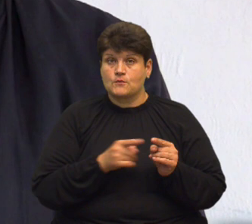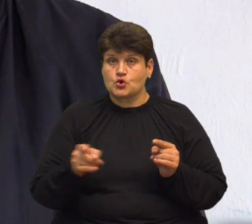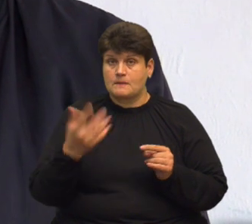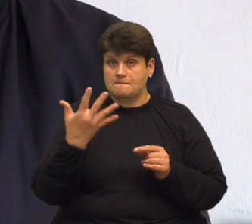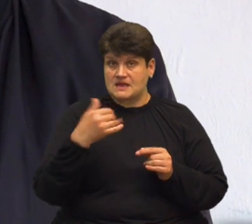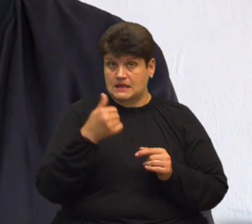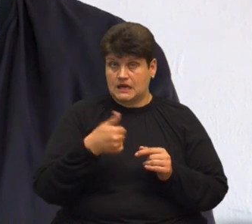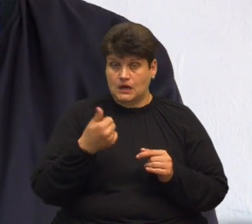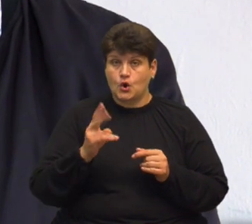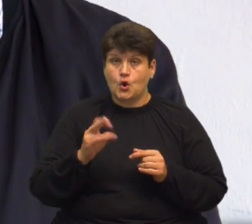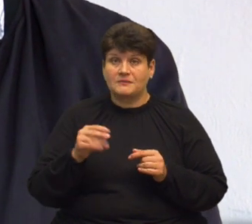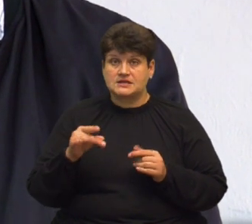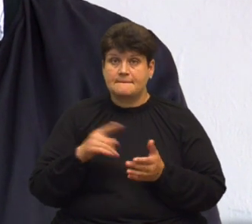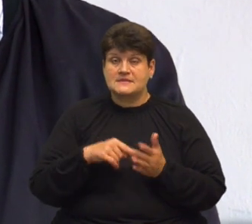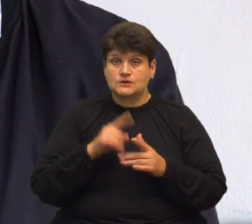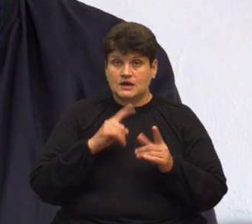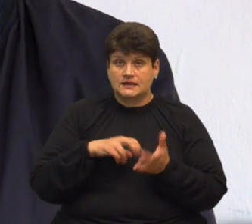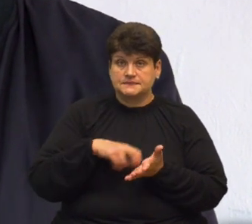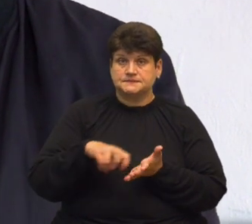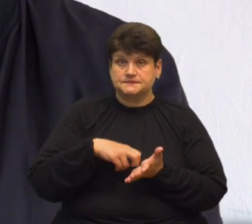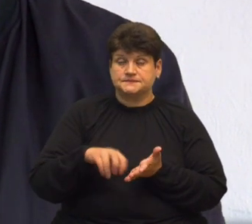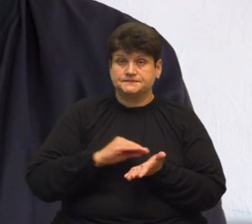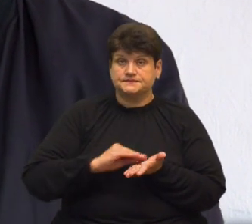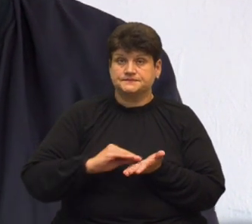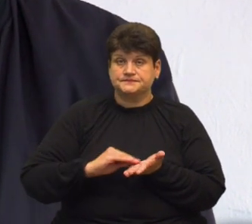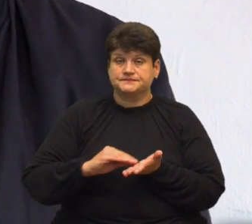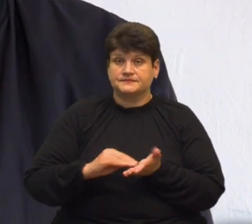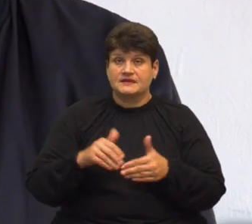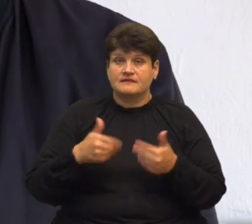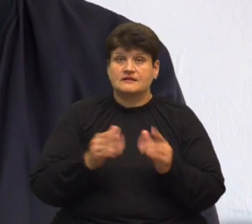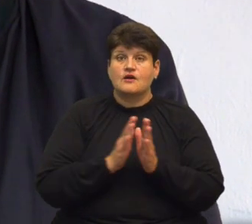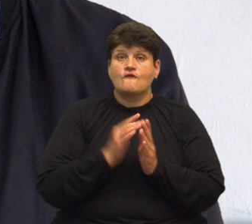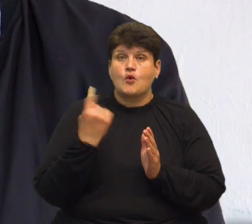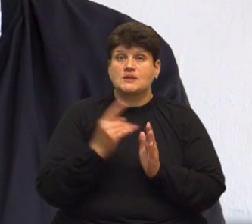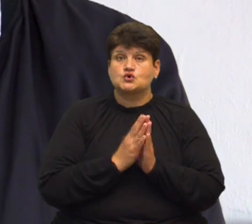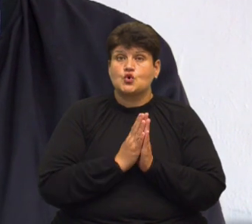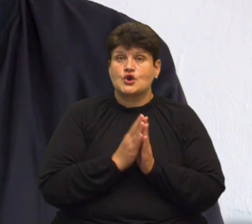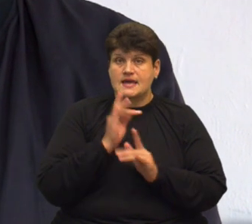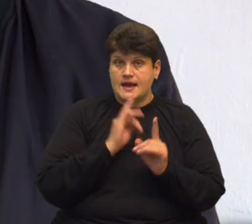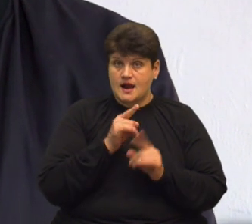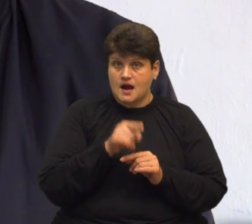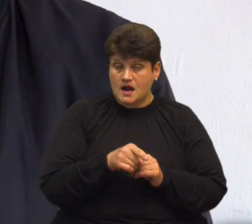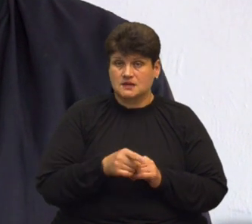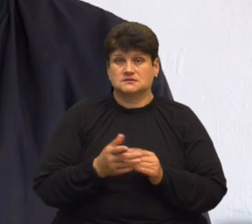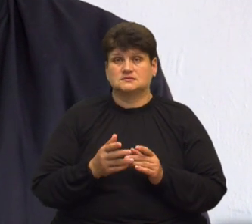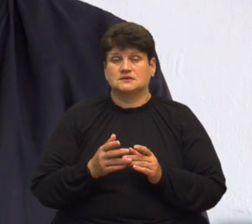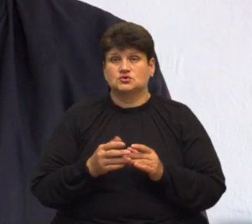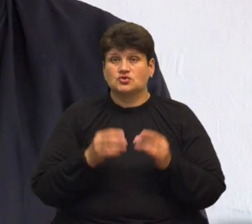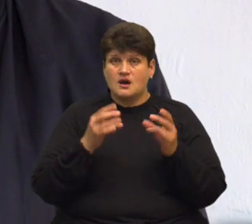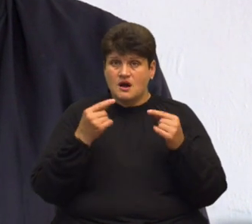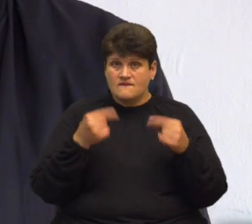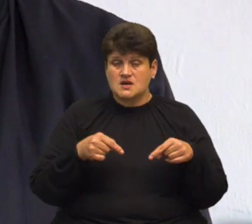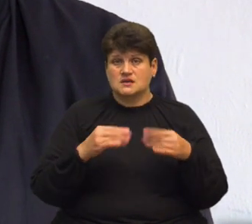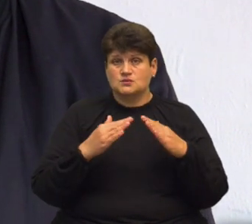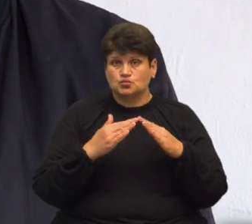Копичинецької міської ради надсилалися звернення відповідні до обласної ради щодо аварійності даного об'єкту